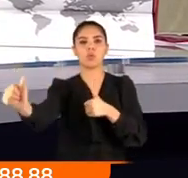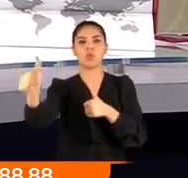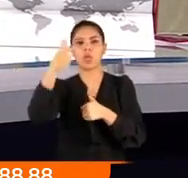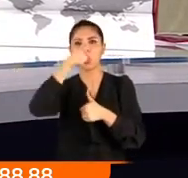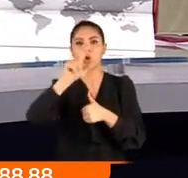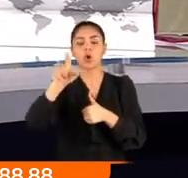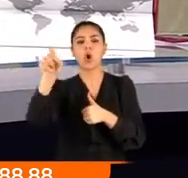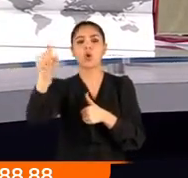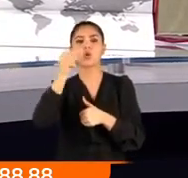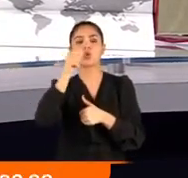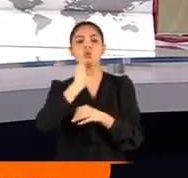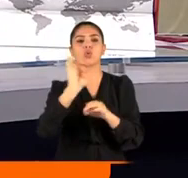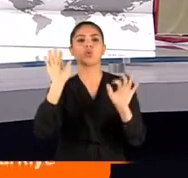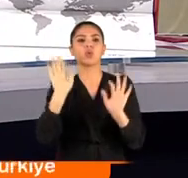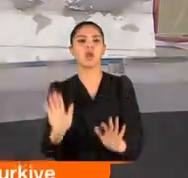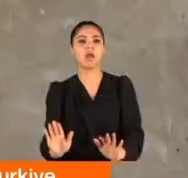susuz bırakarak.